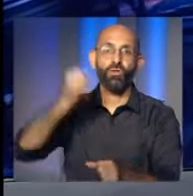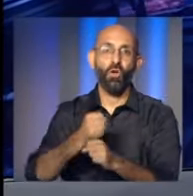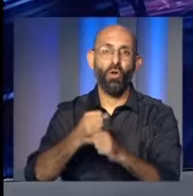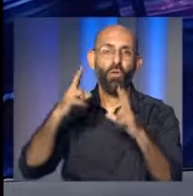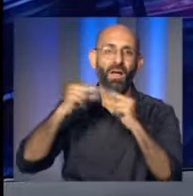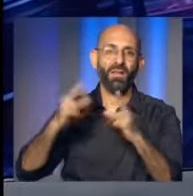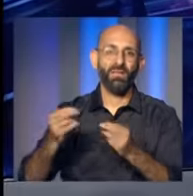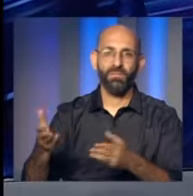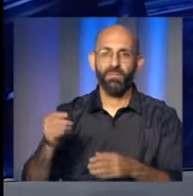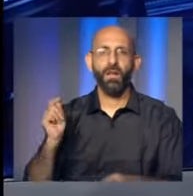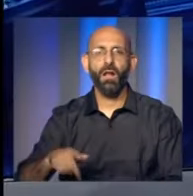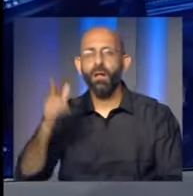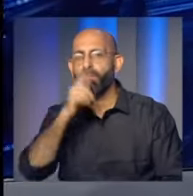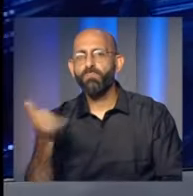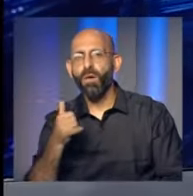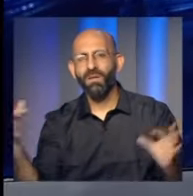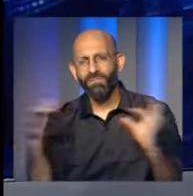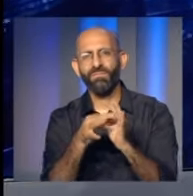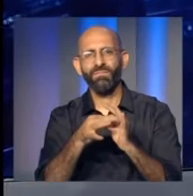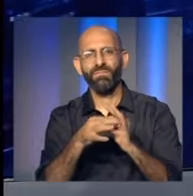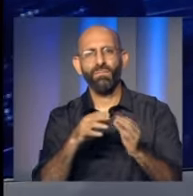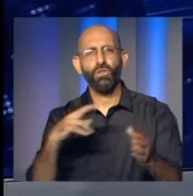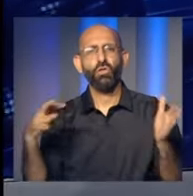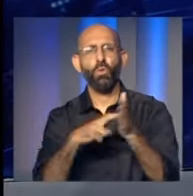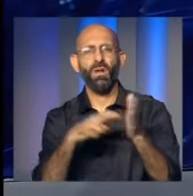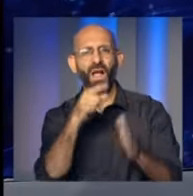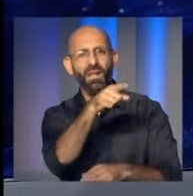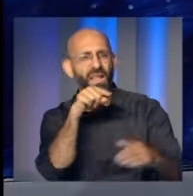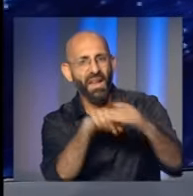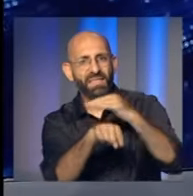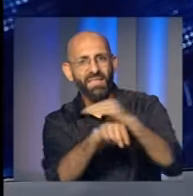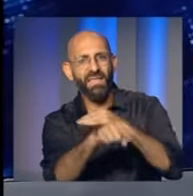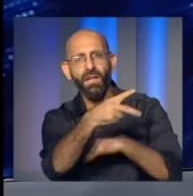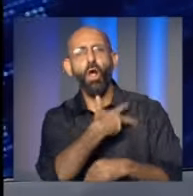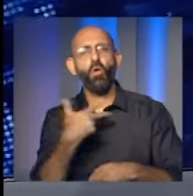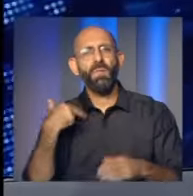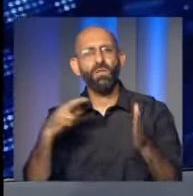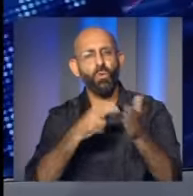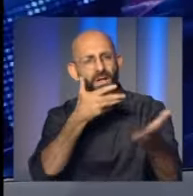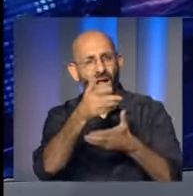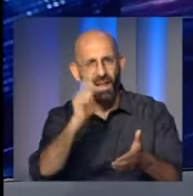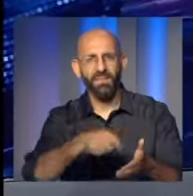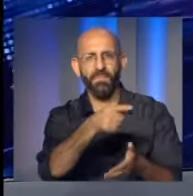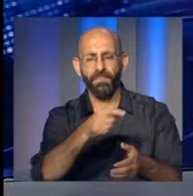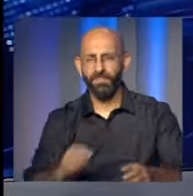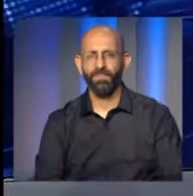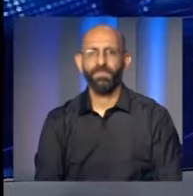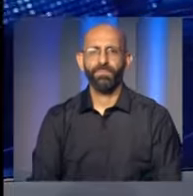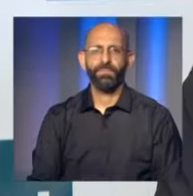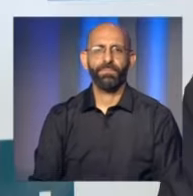والخطط اللازمة للعمل المستقبلي لفتت إلى وجوب التفاوض مع الدولة السورية لحل مشكلة النازحين